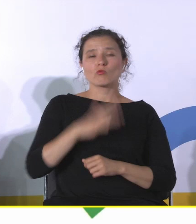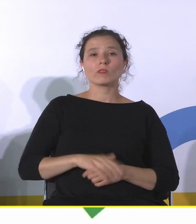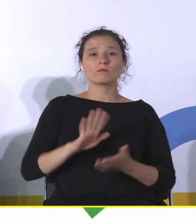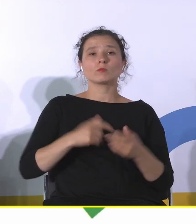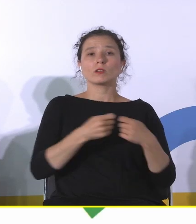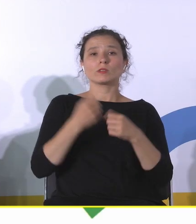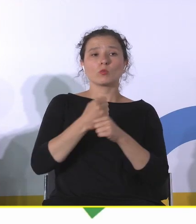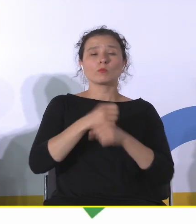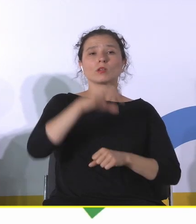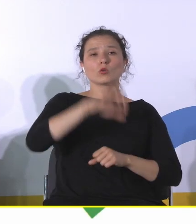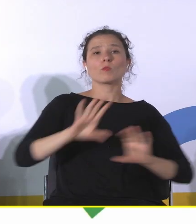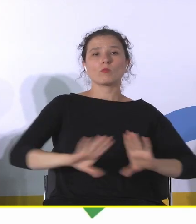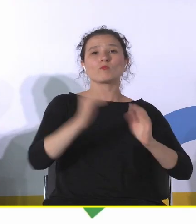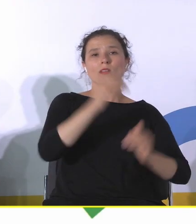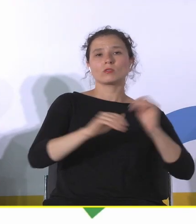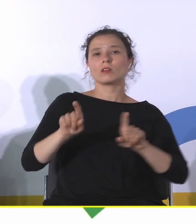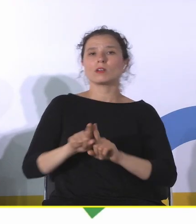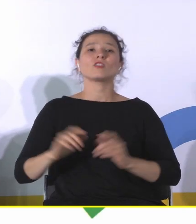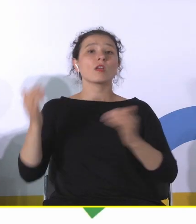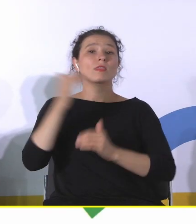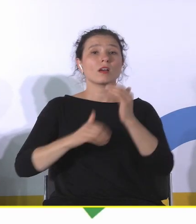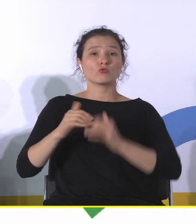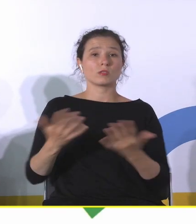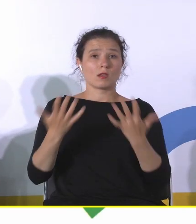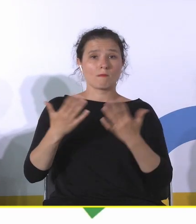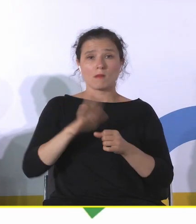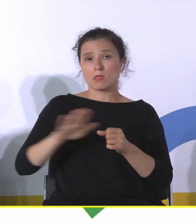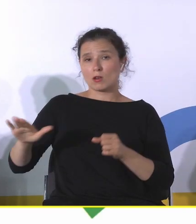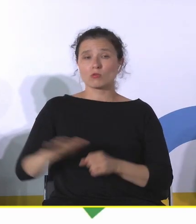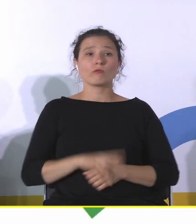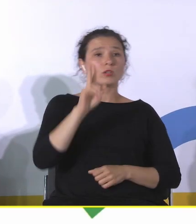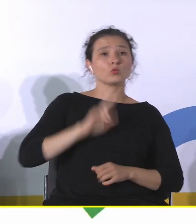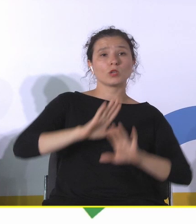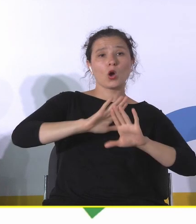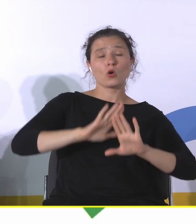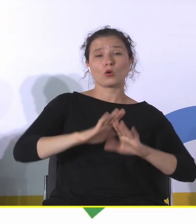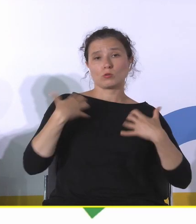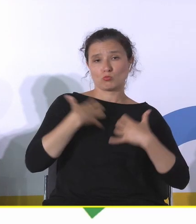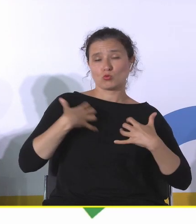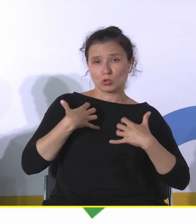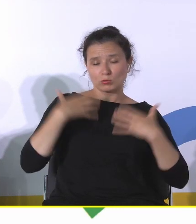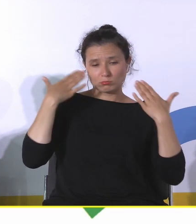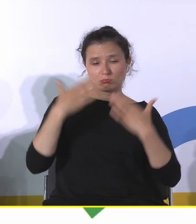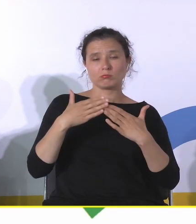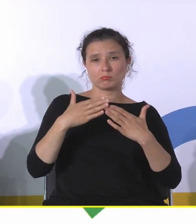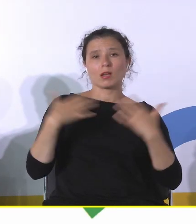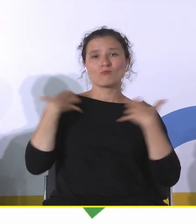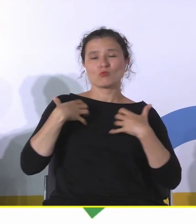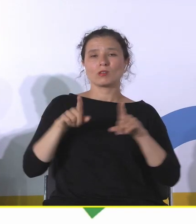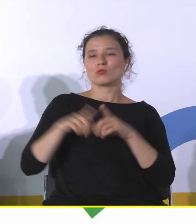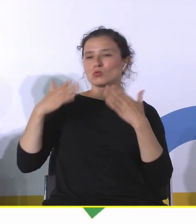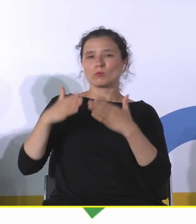Tatrzańskiego i Tatrzańskiego Parku Narodowego, gdzie instytucje ochrony przyrody skupiające się na przyrodzie i skupiające się na